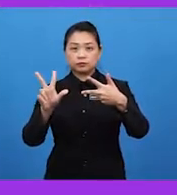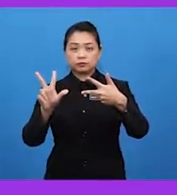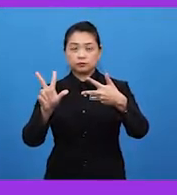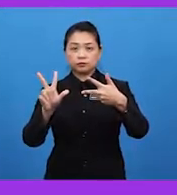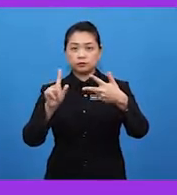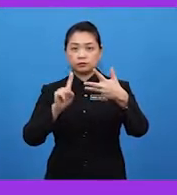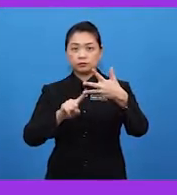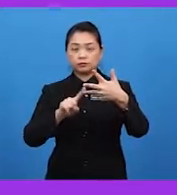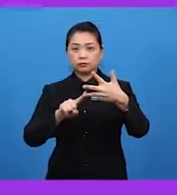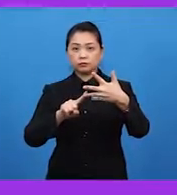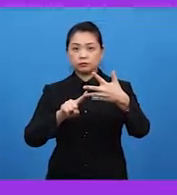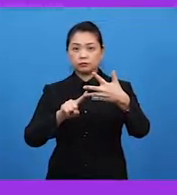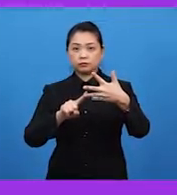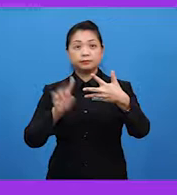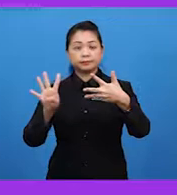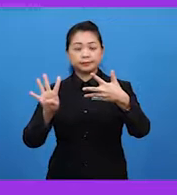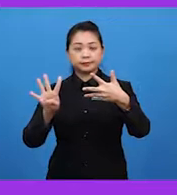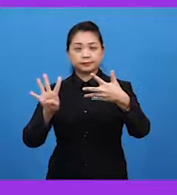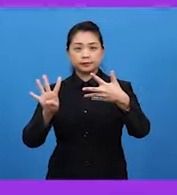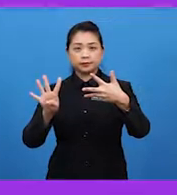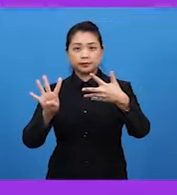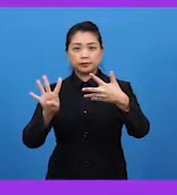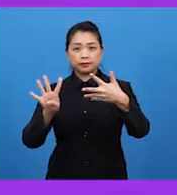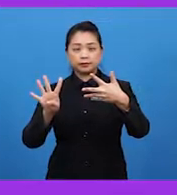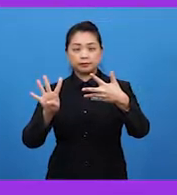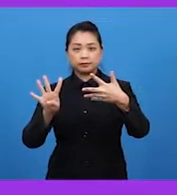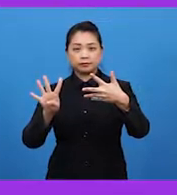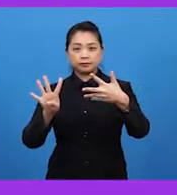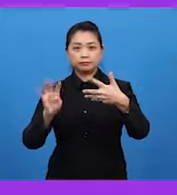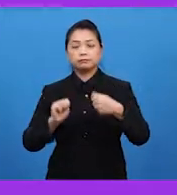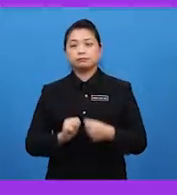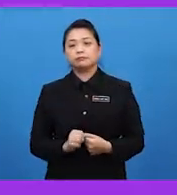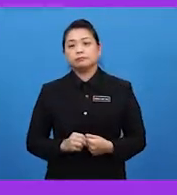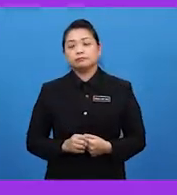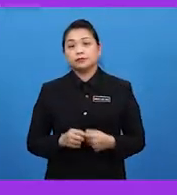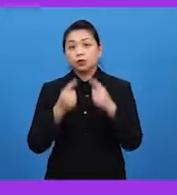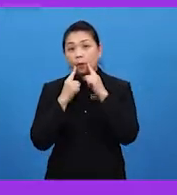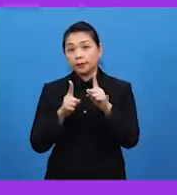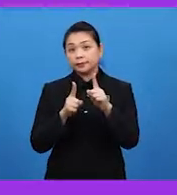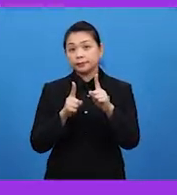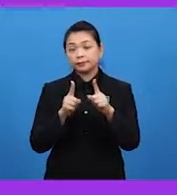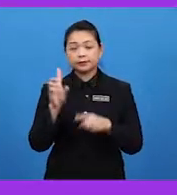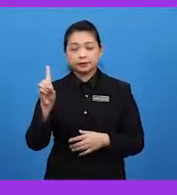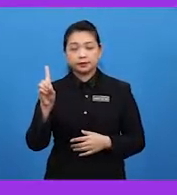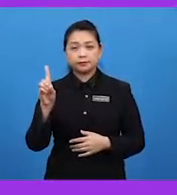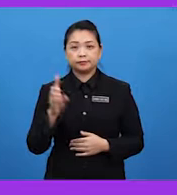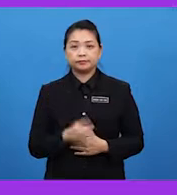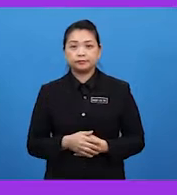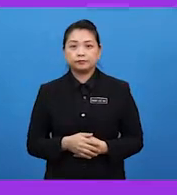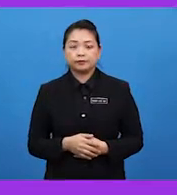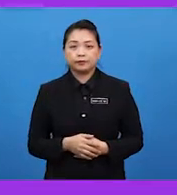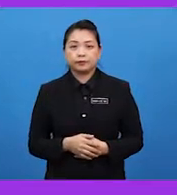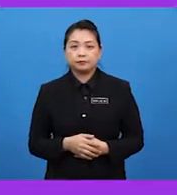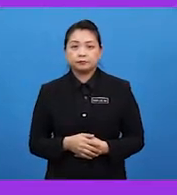D, 4 Ya, betul. D jawapannya.